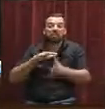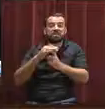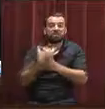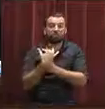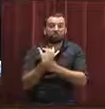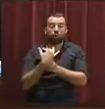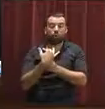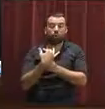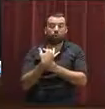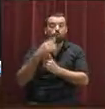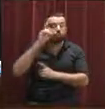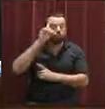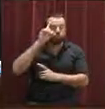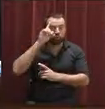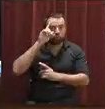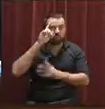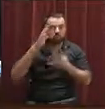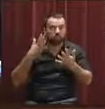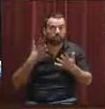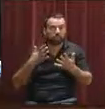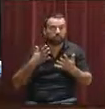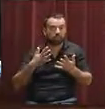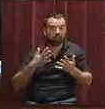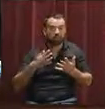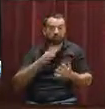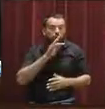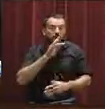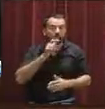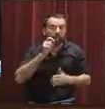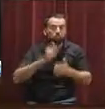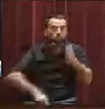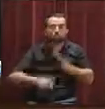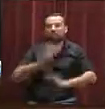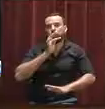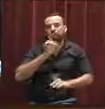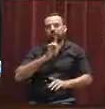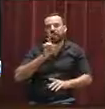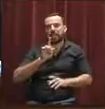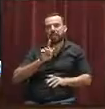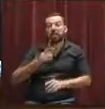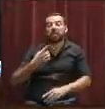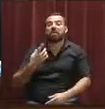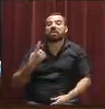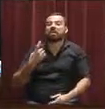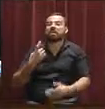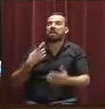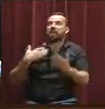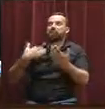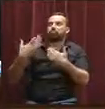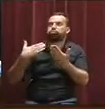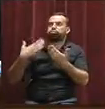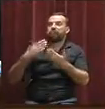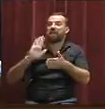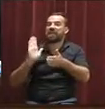quina situació s'hi troba i és que primer de tot no hi ha cap decisió de no sancionar, sinó tot el contrari, el que s'està fent és el procediment de l'expedient obert